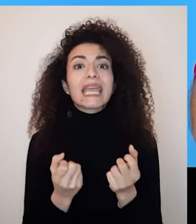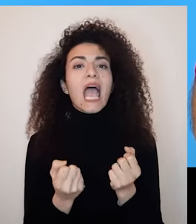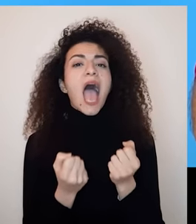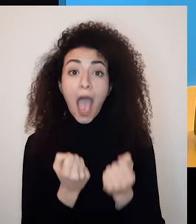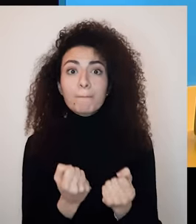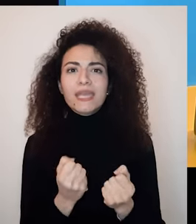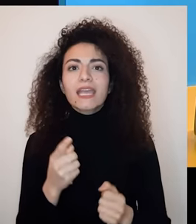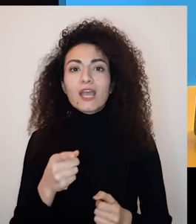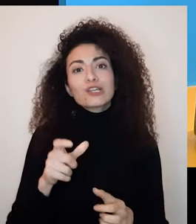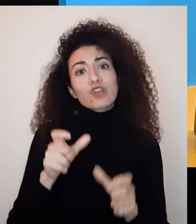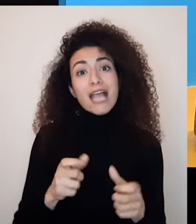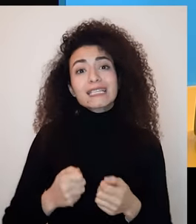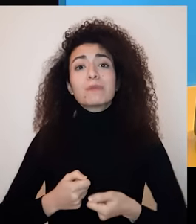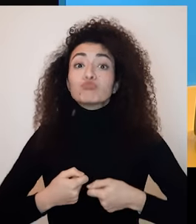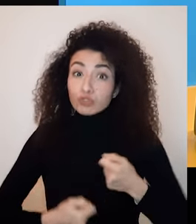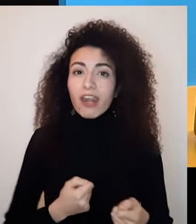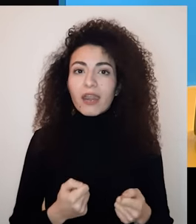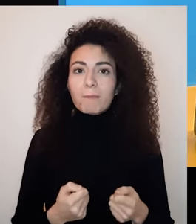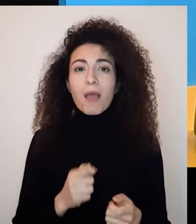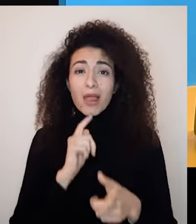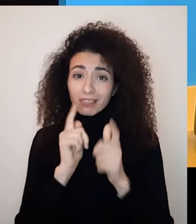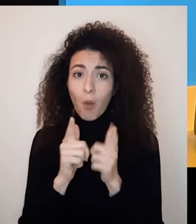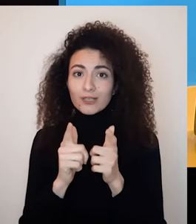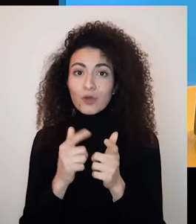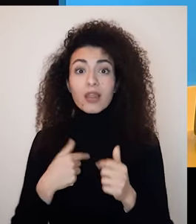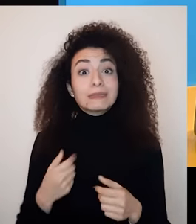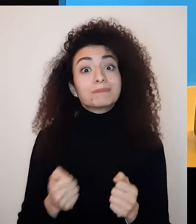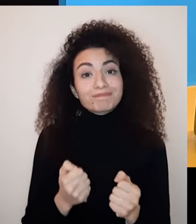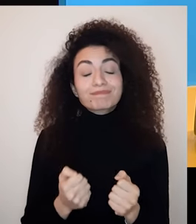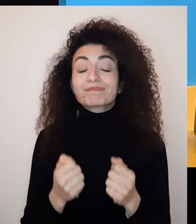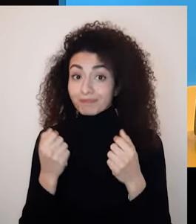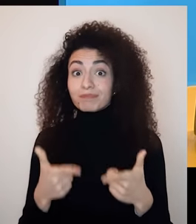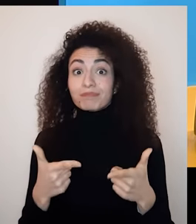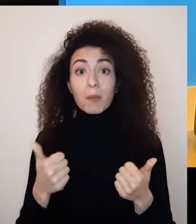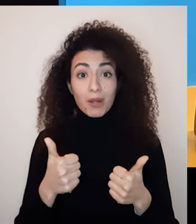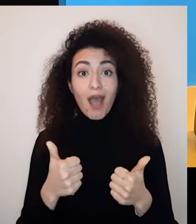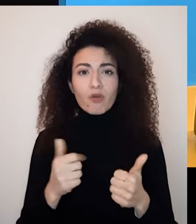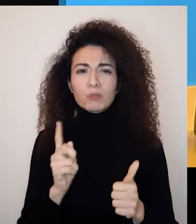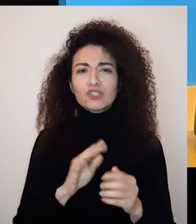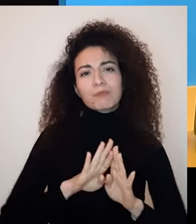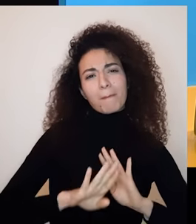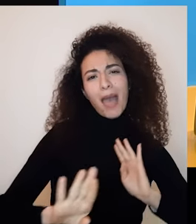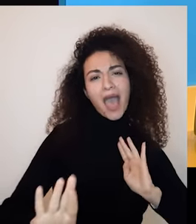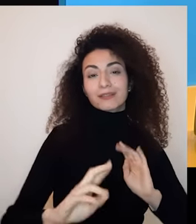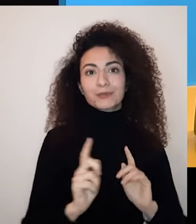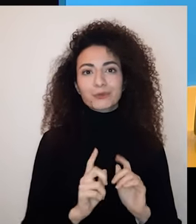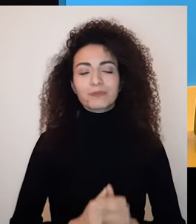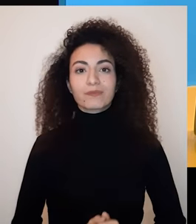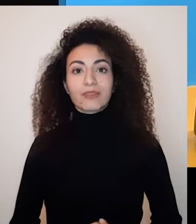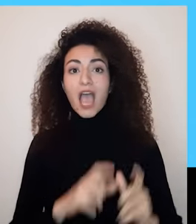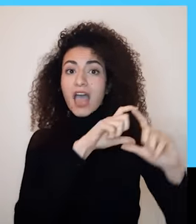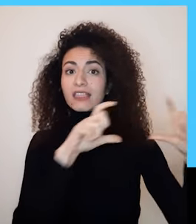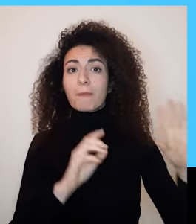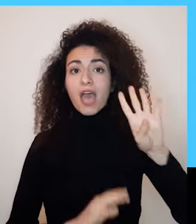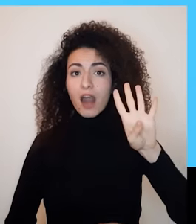باستمرار الطابق الثالث التحول نحو أي تجاوب وأعطاء الهمية للمحاولات الصغيرة اللي بيقوم فيها